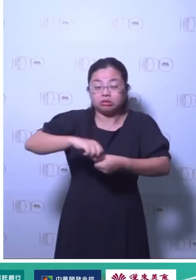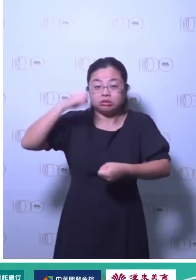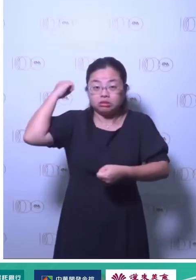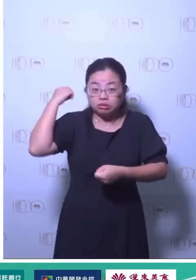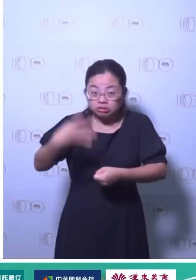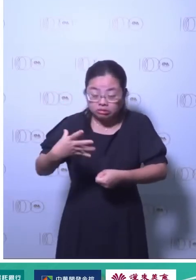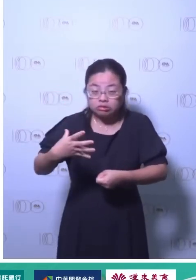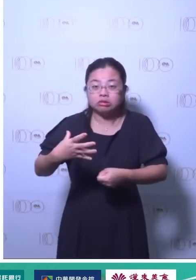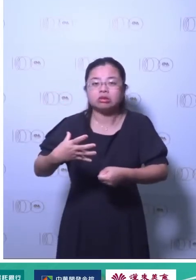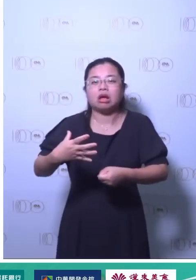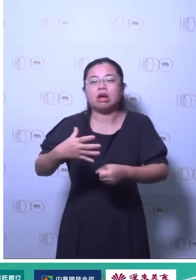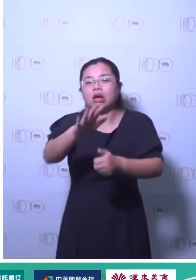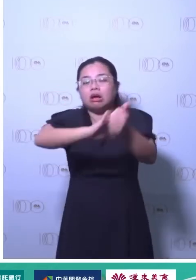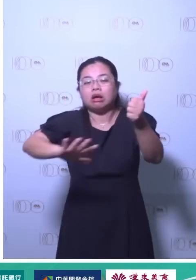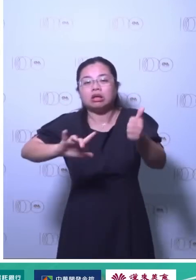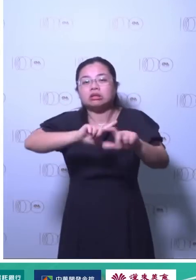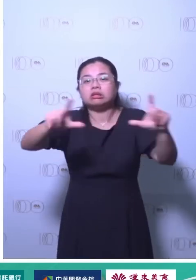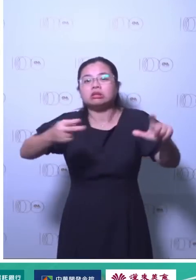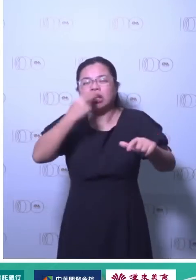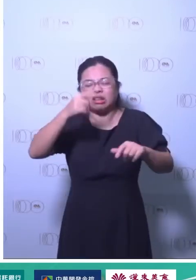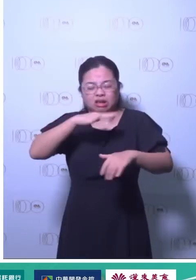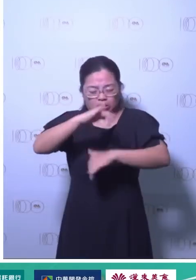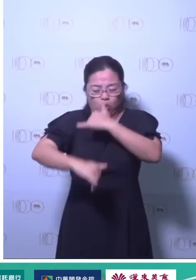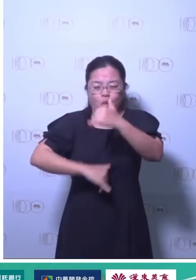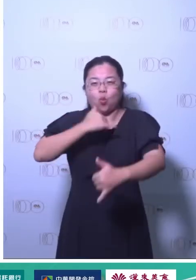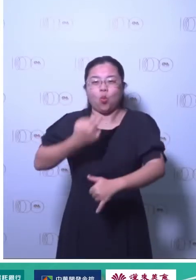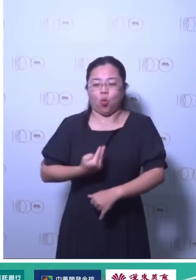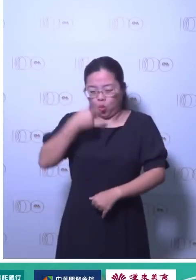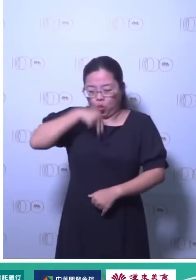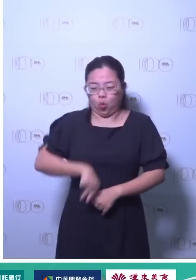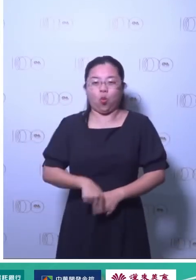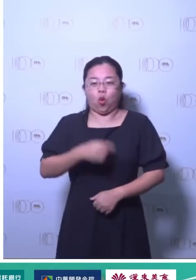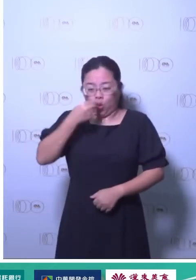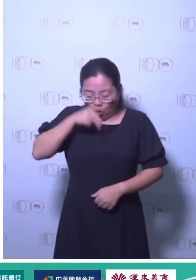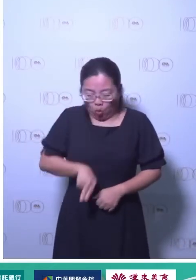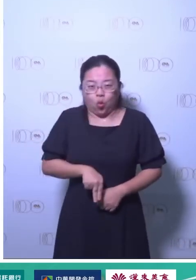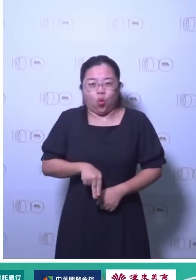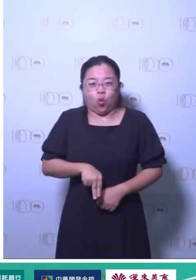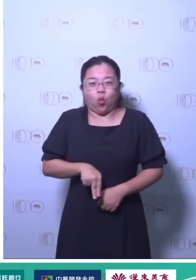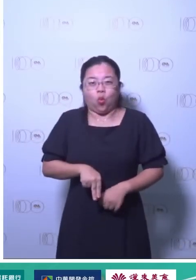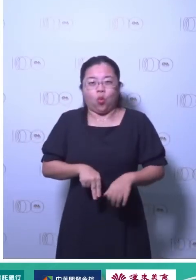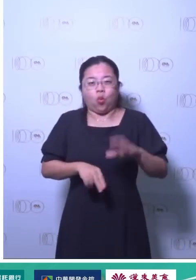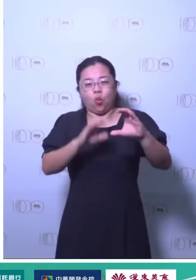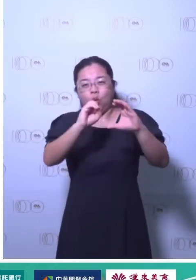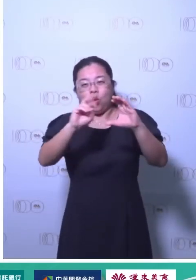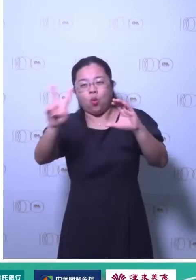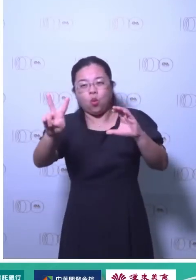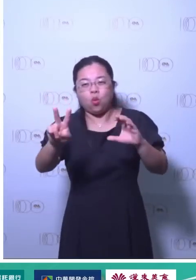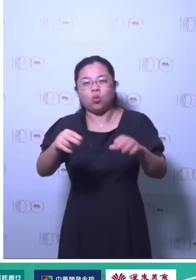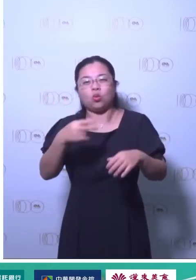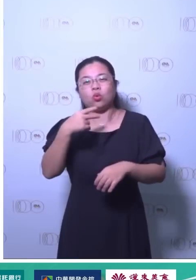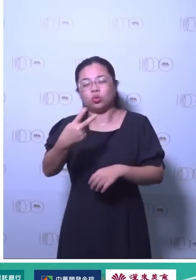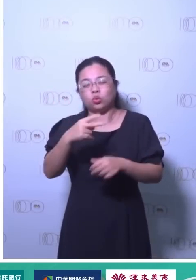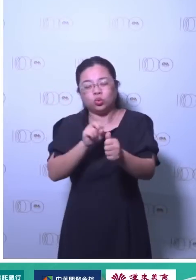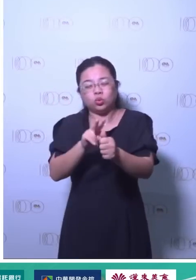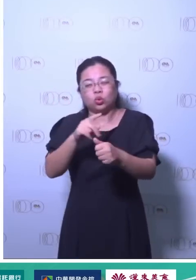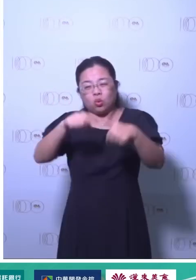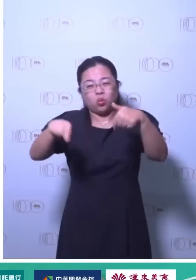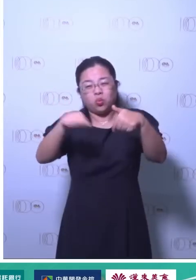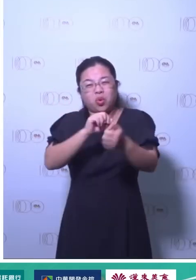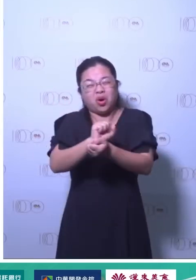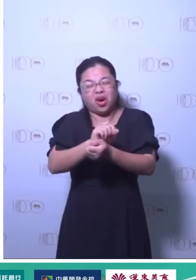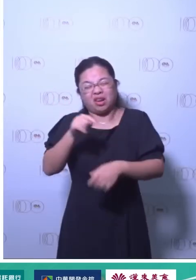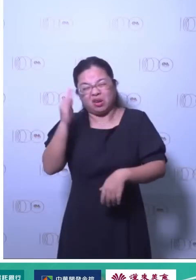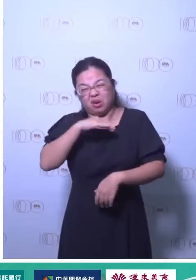一下这个是它的内涵或定义它其实没有加点神出它很单纯它告诉你说不能